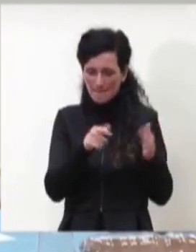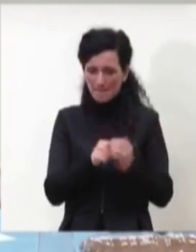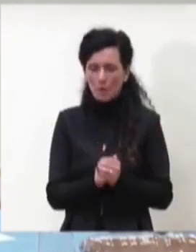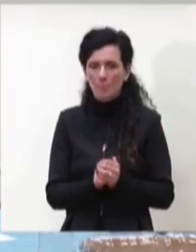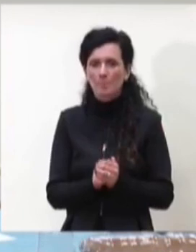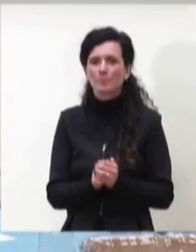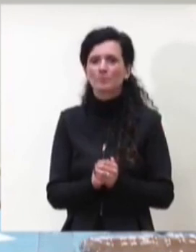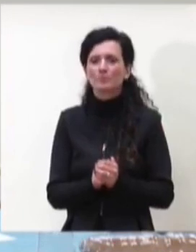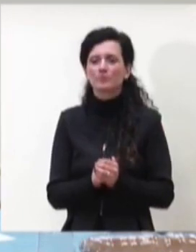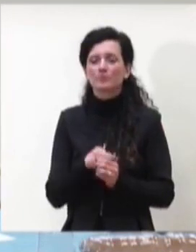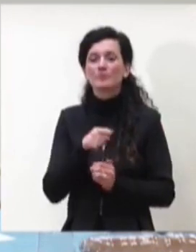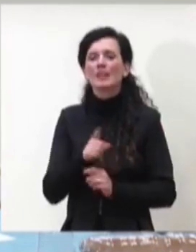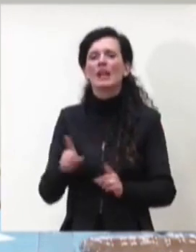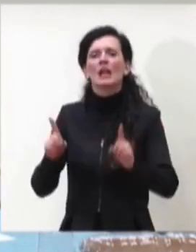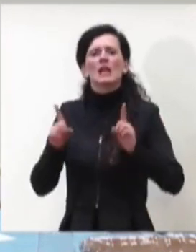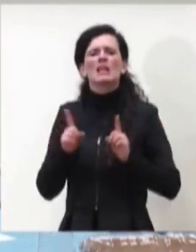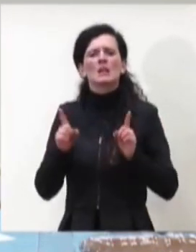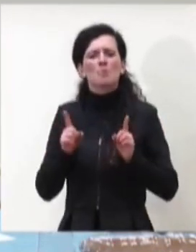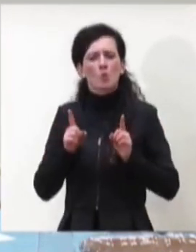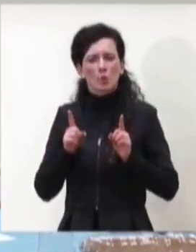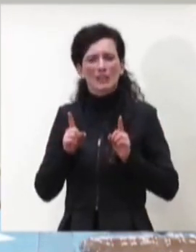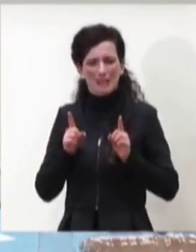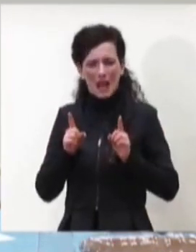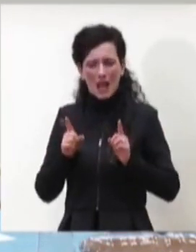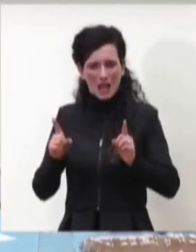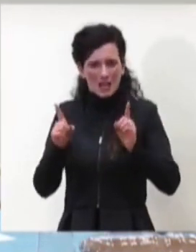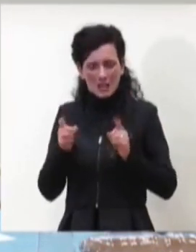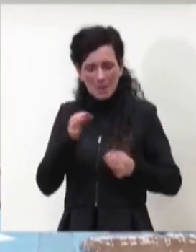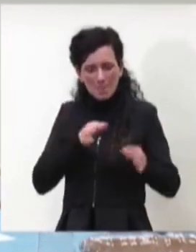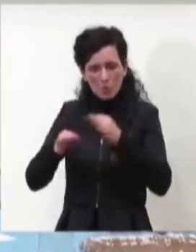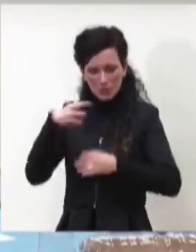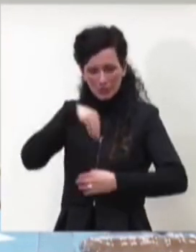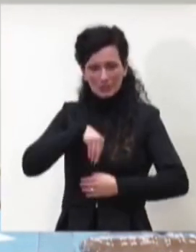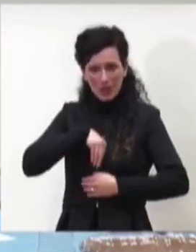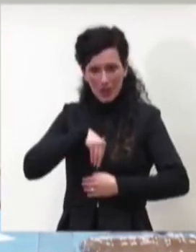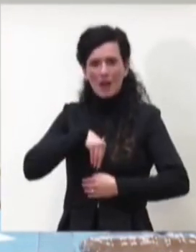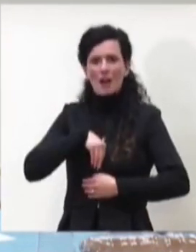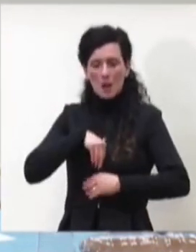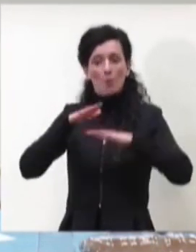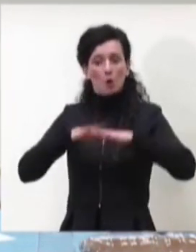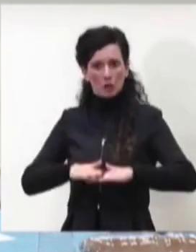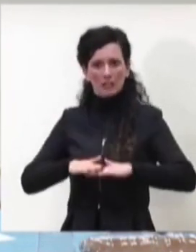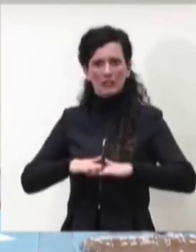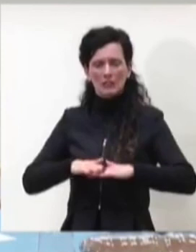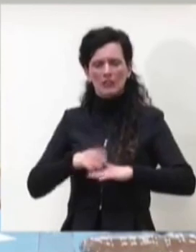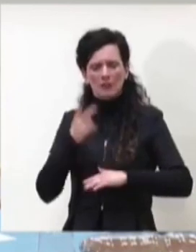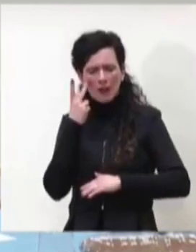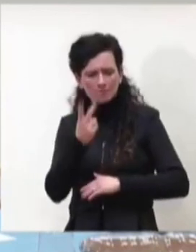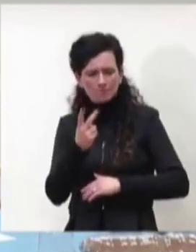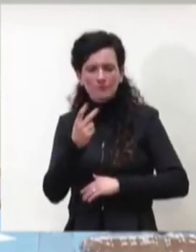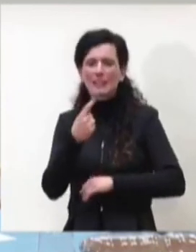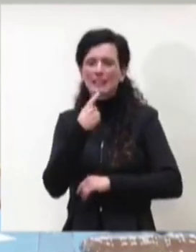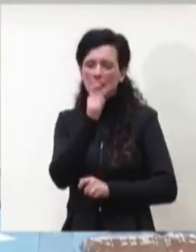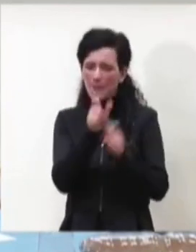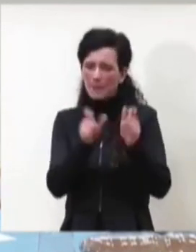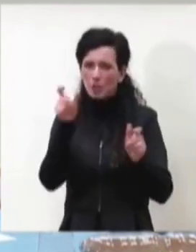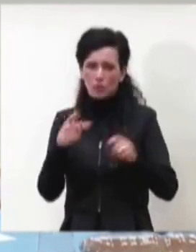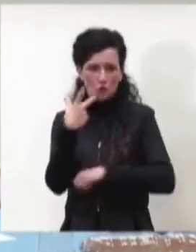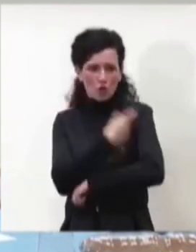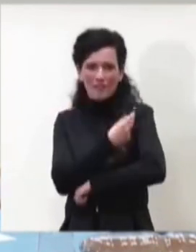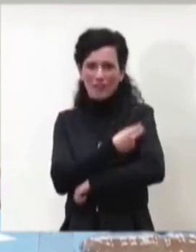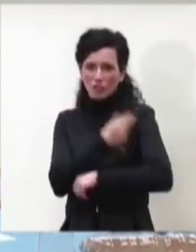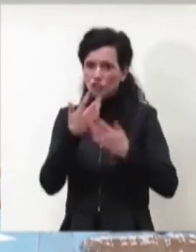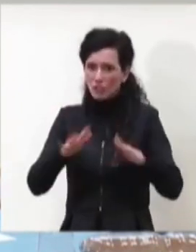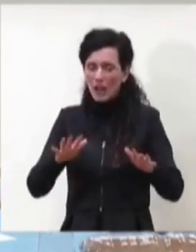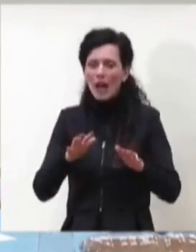immunità protettiva che si verifica nel 95% dei vaccinati la si ha